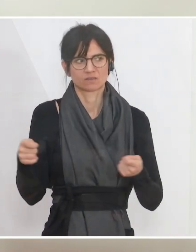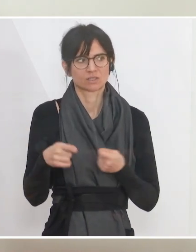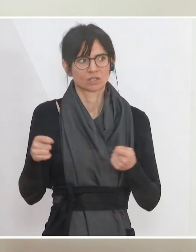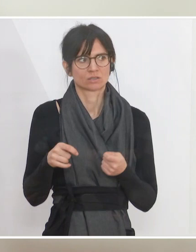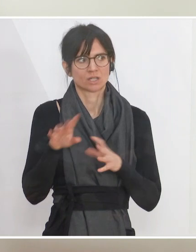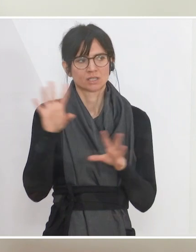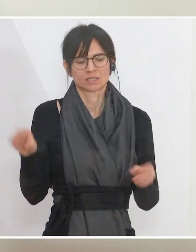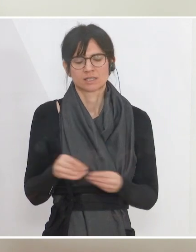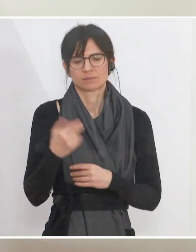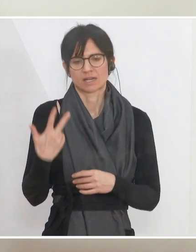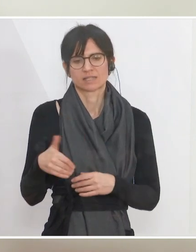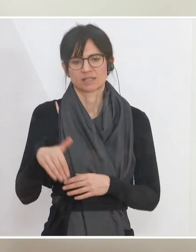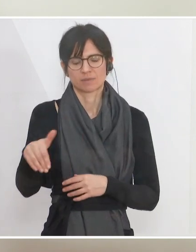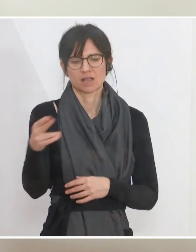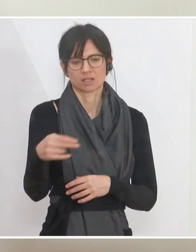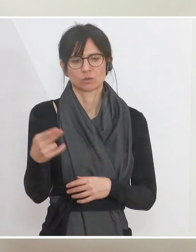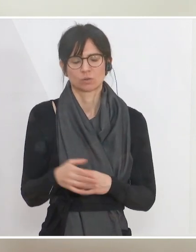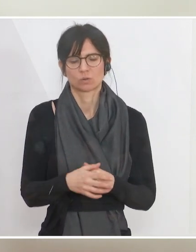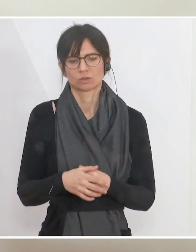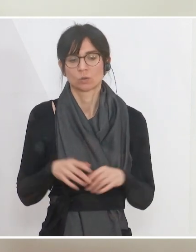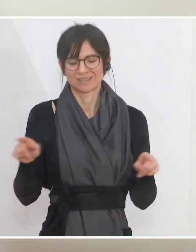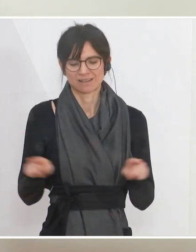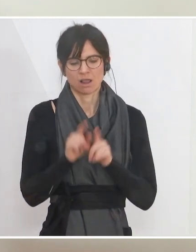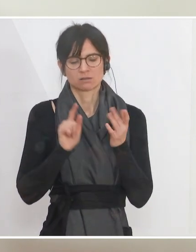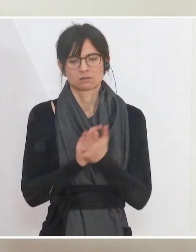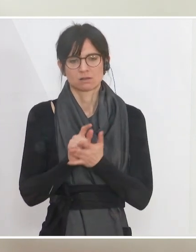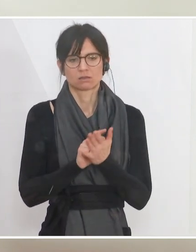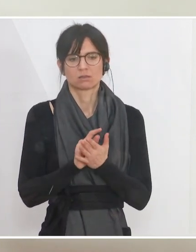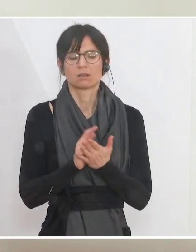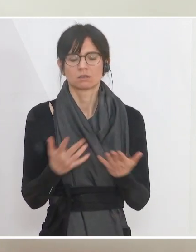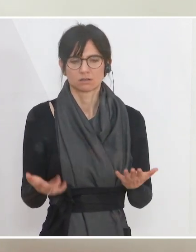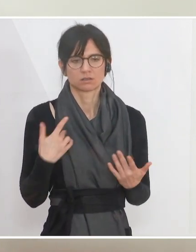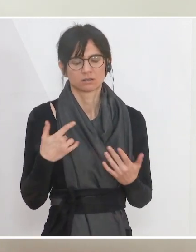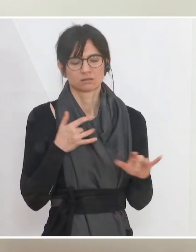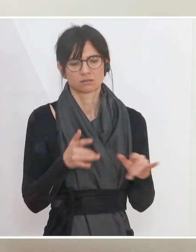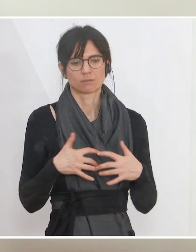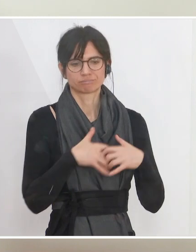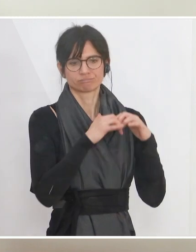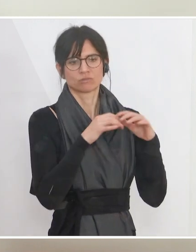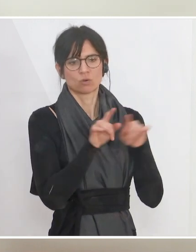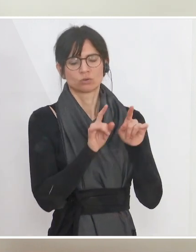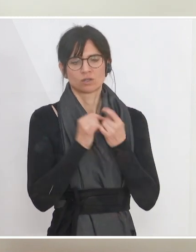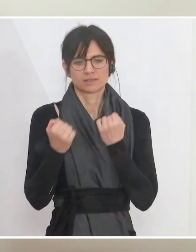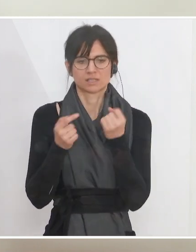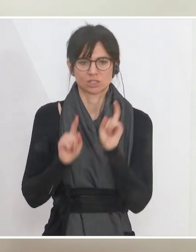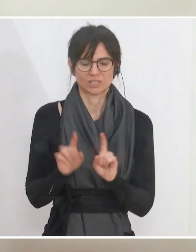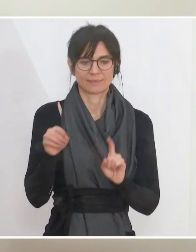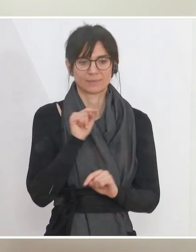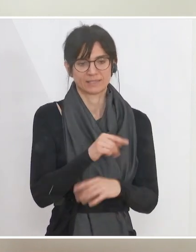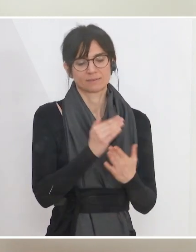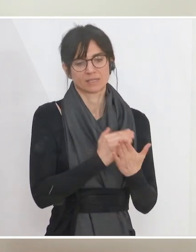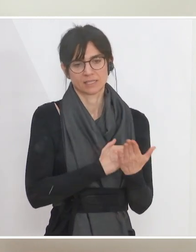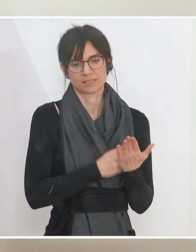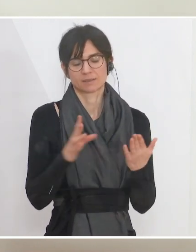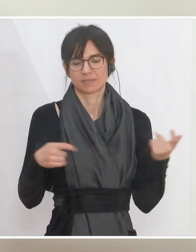30 Milliarden Euro aus. Und gleichzeitig schaffen und sichern wir mit dem Erneuerbaren-Ausbau-Gesetz, mit